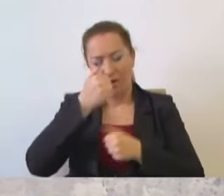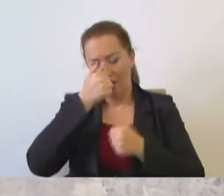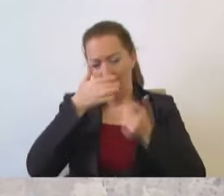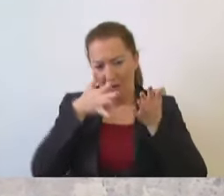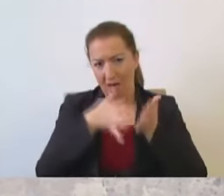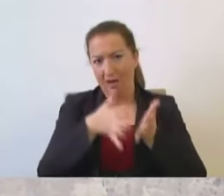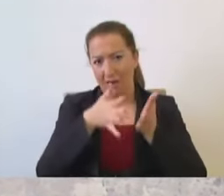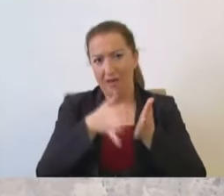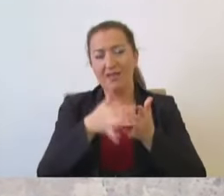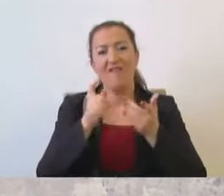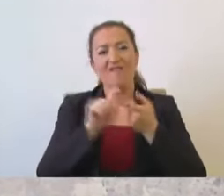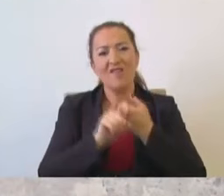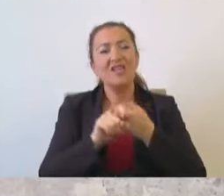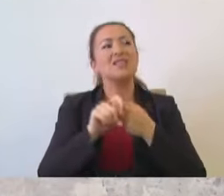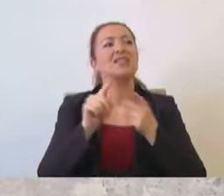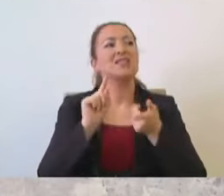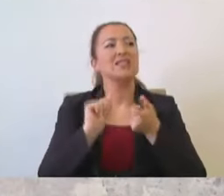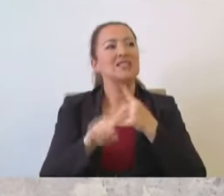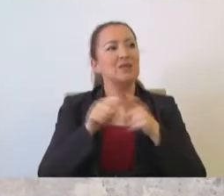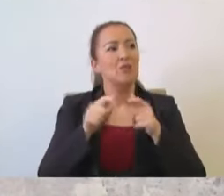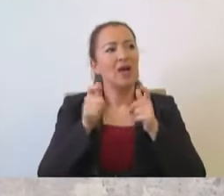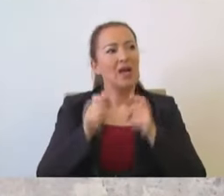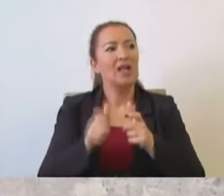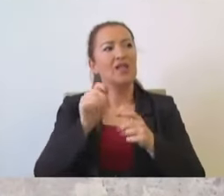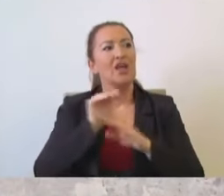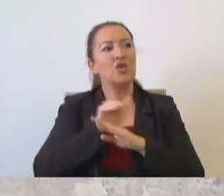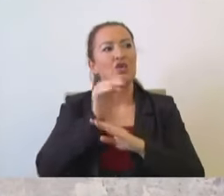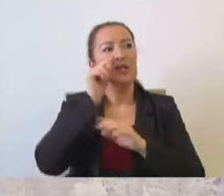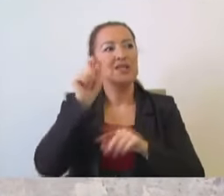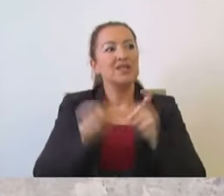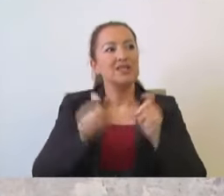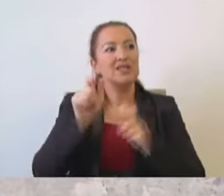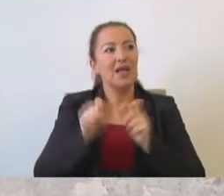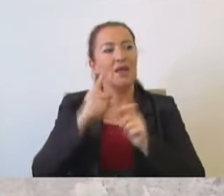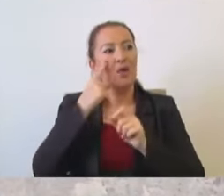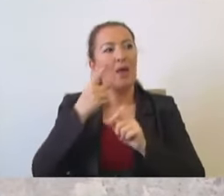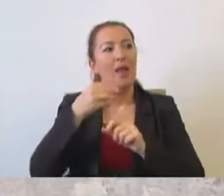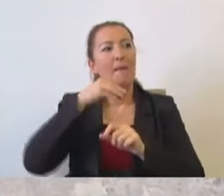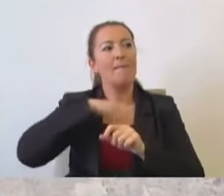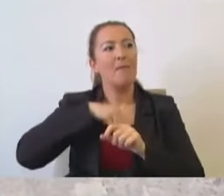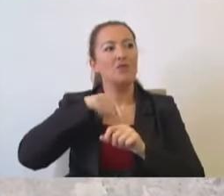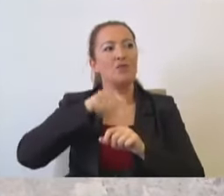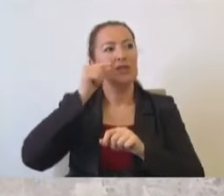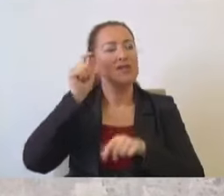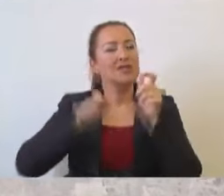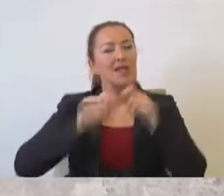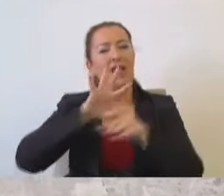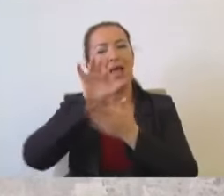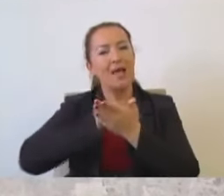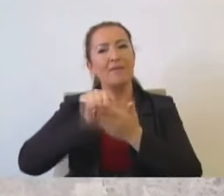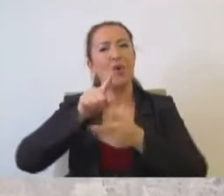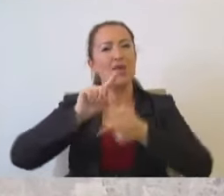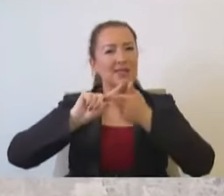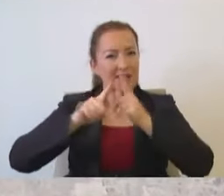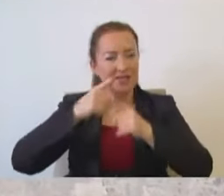ve siyasetin bu kentte yaşayan insanların üzerinde bence bu insanların hepsinin o